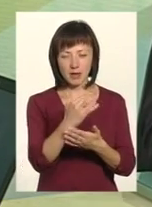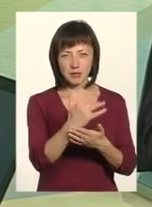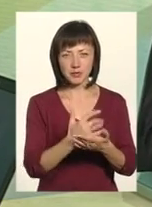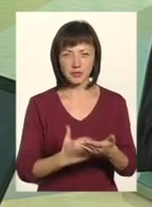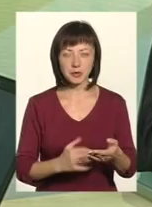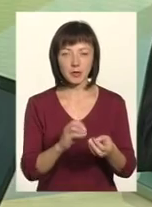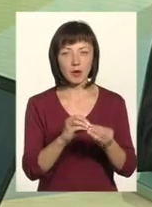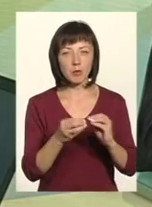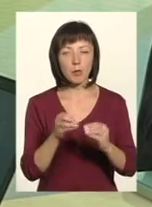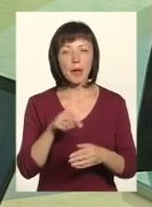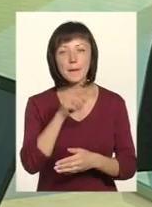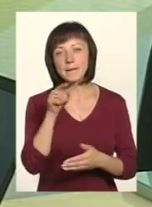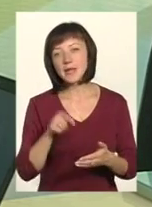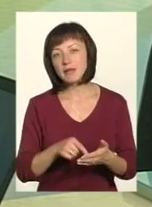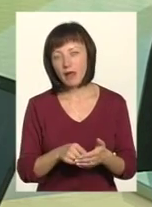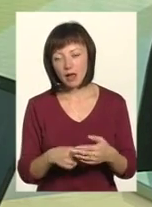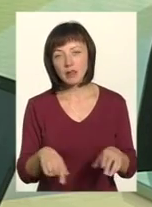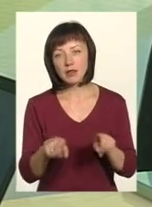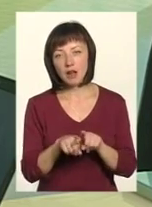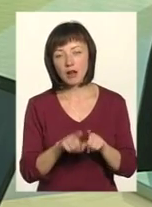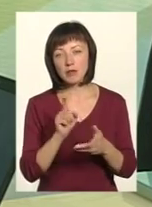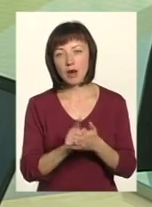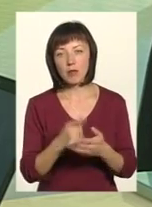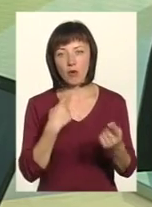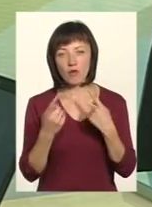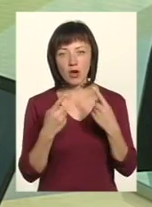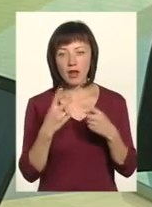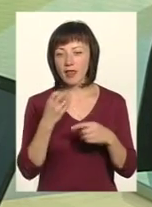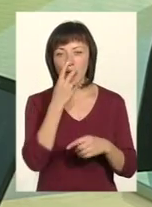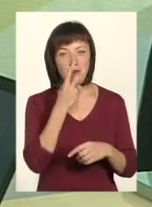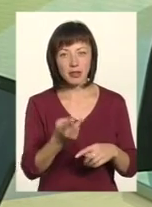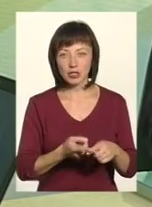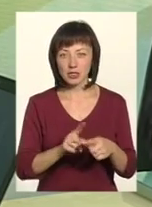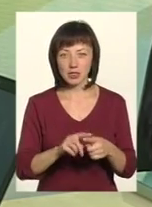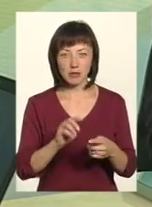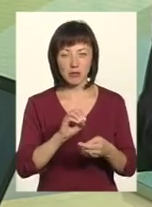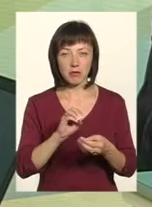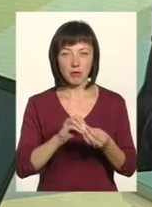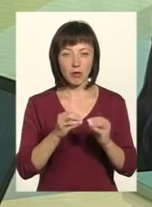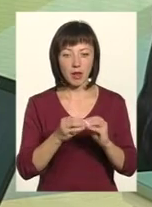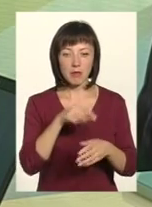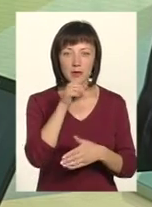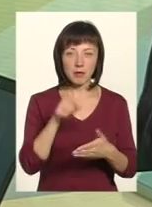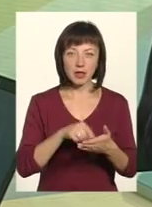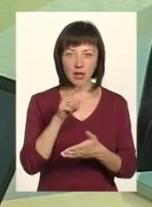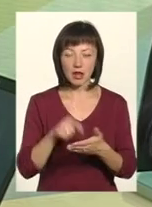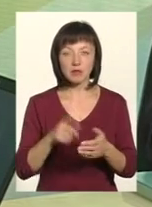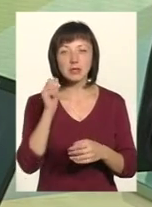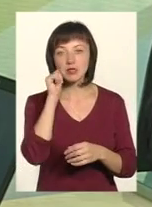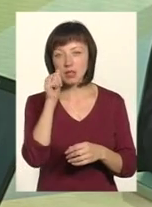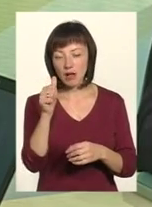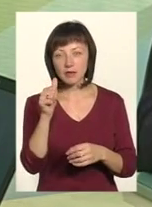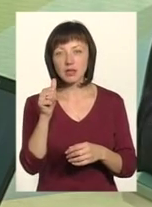проблемних питань, про які ми так само маємо сьогодні говорити. Не бачачи цих питань, чи ігноруючи ці питання, ми завтра,